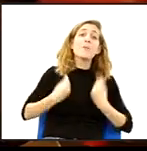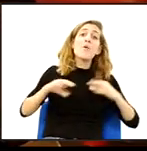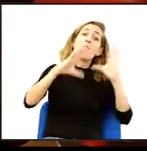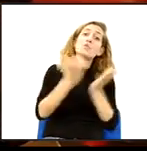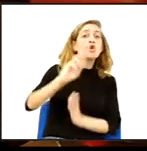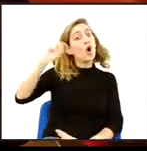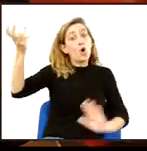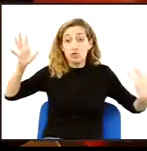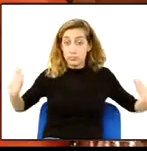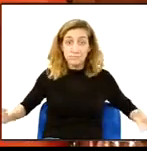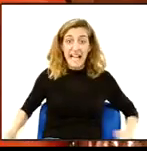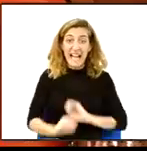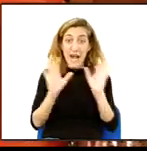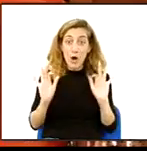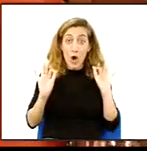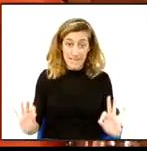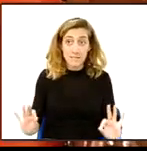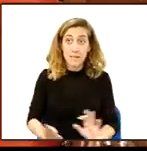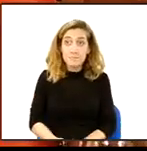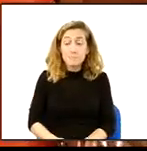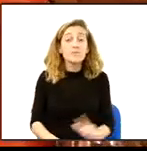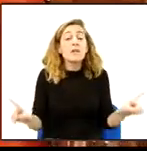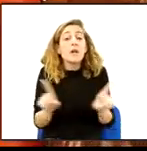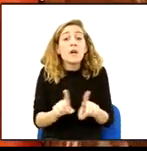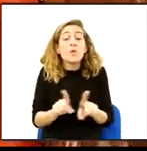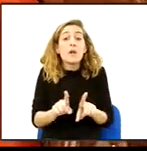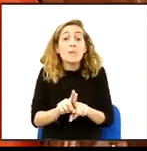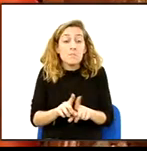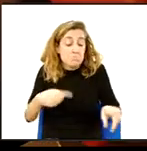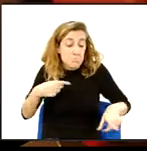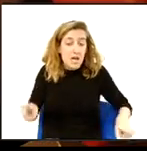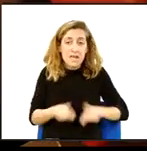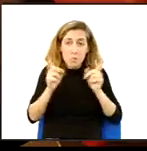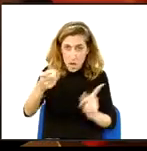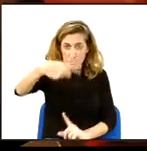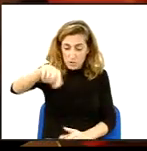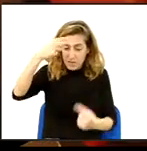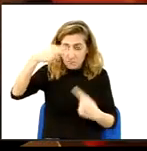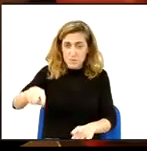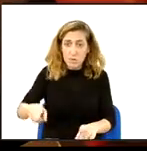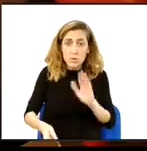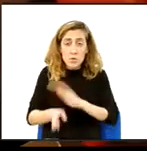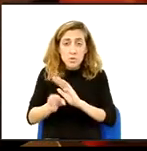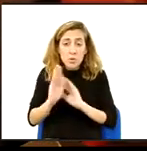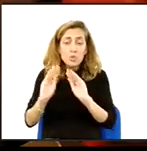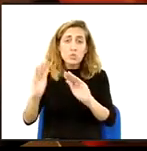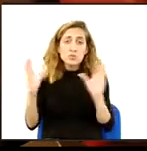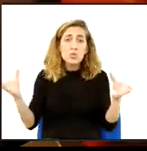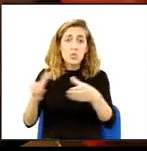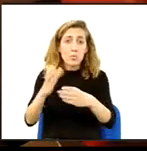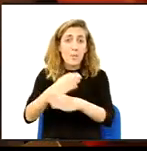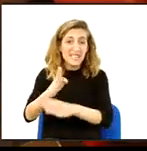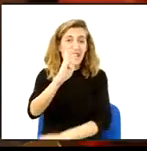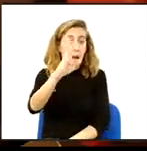és de clar i contundent. De totes maneres és igual. Vostès mateixos es contundeixen amb el seu propi partit, amb el seu propi partit, el